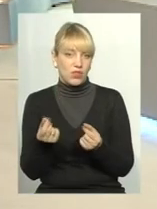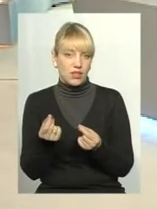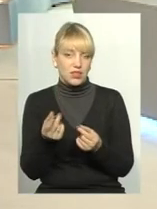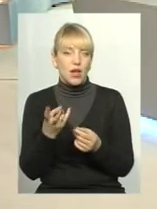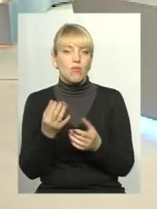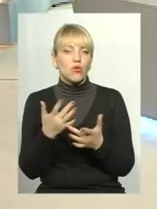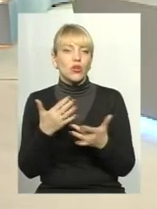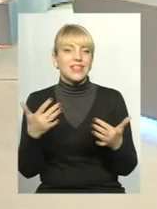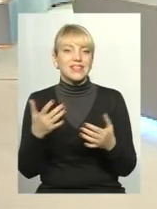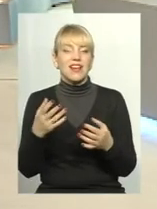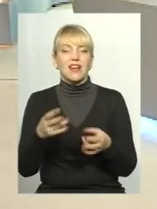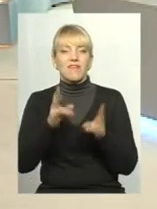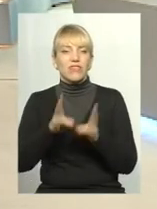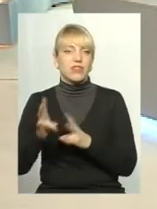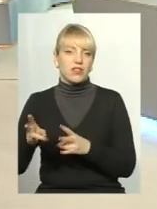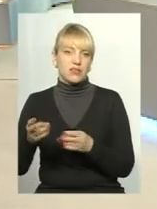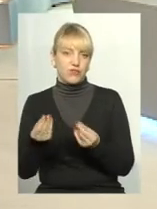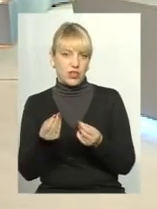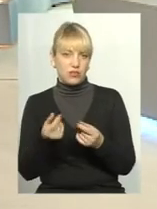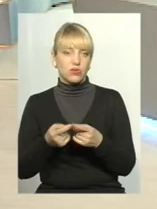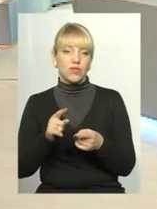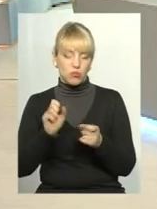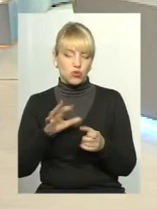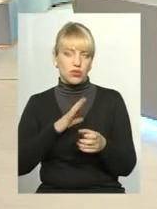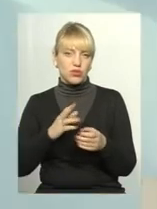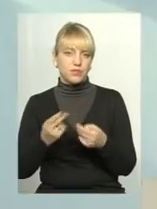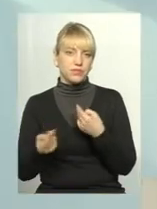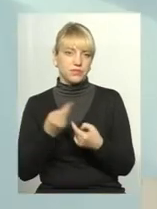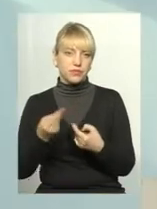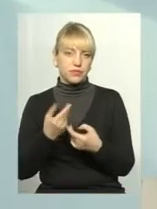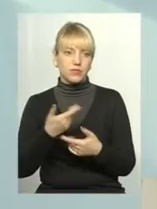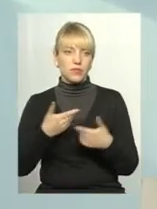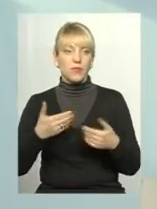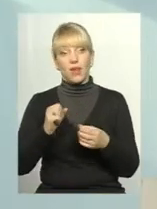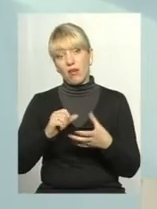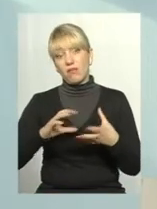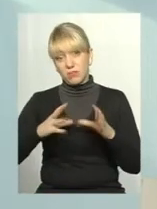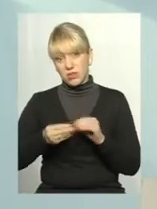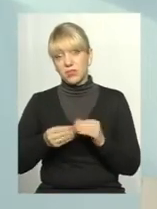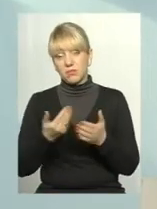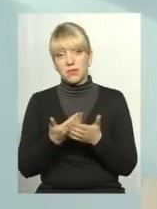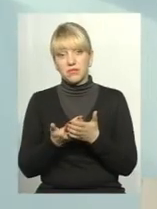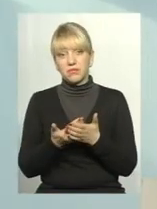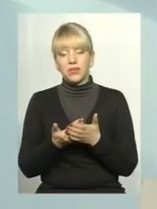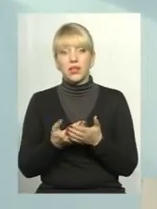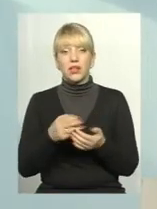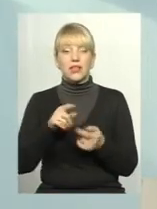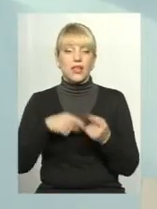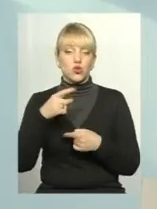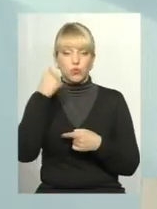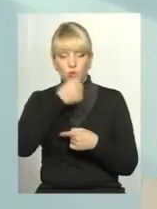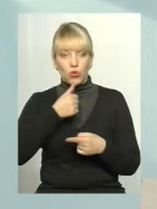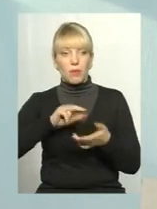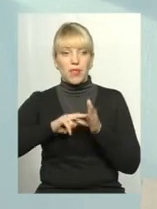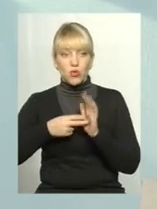фінансові катаклізми, вони можуть трохи дещо збивати. А, в принципі, з наступного року планується таке